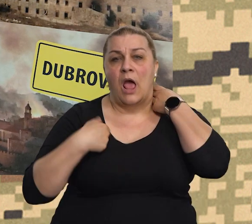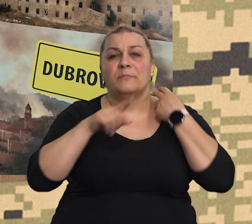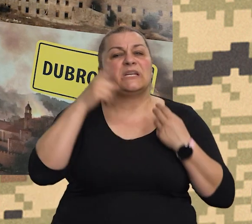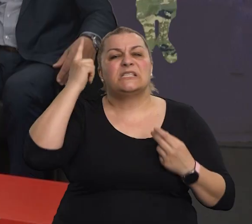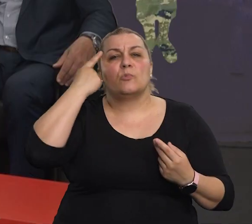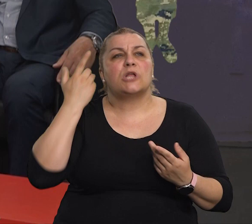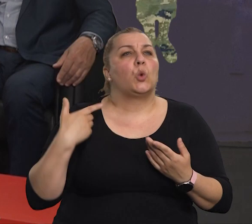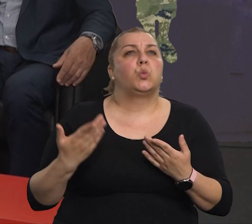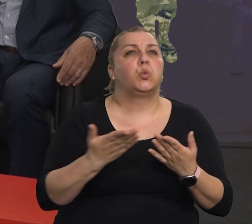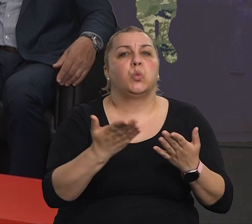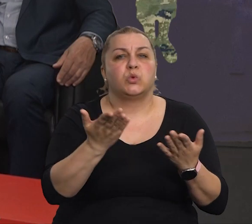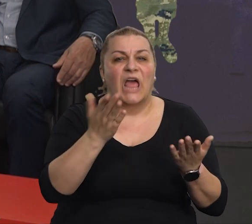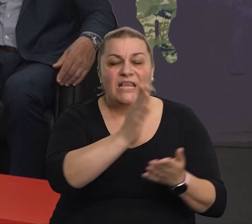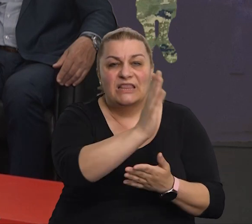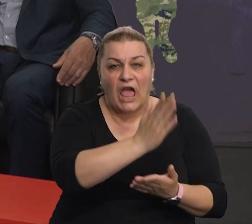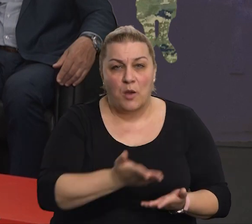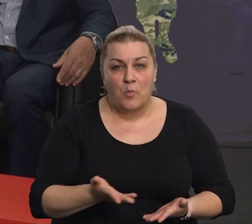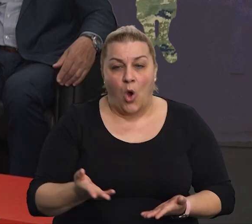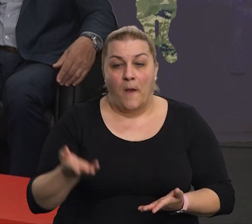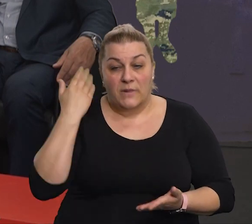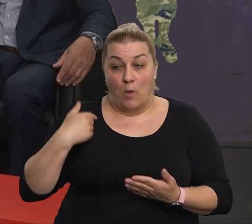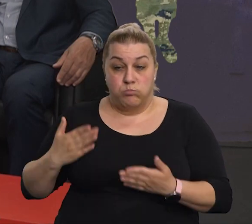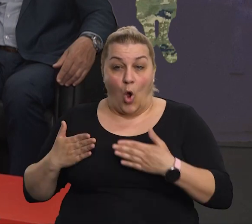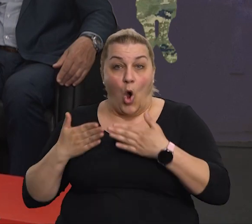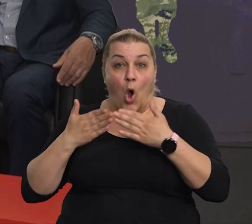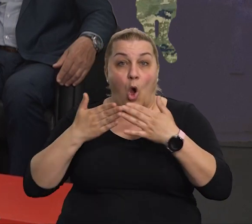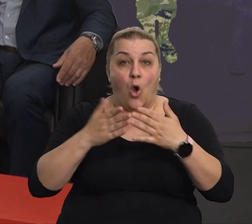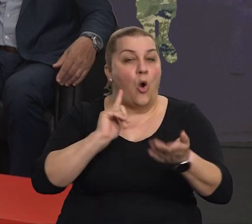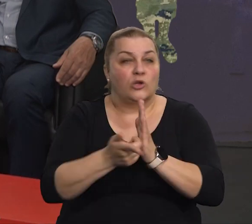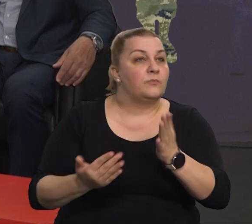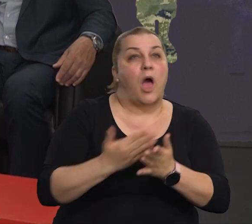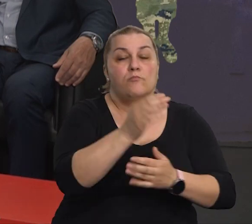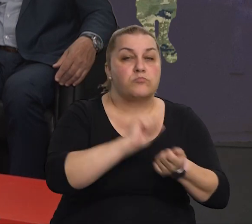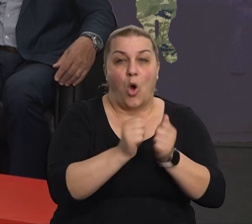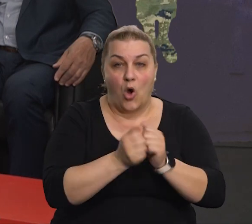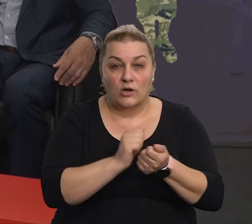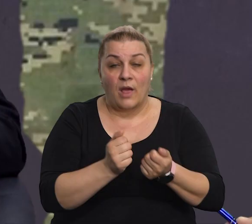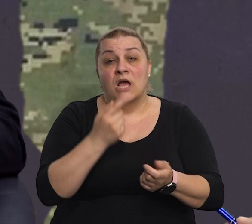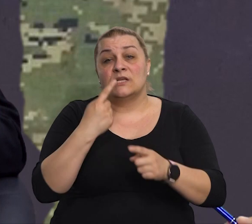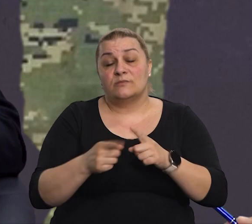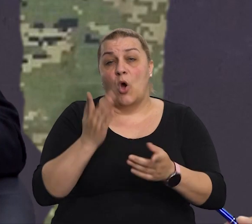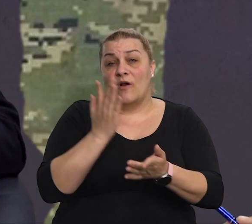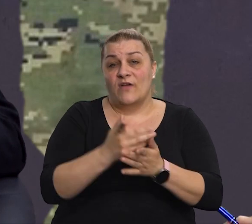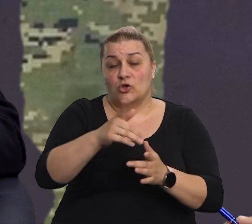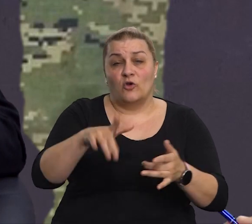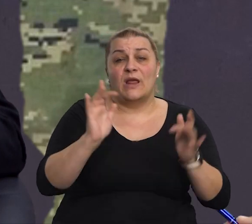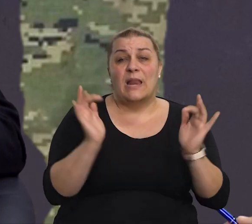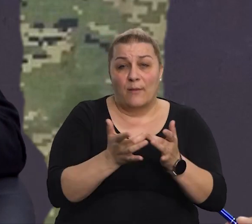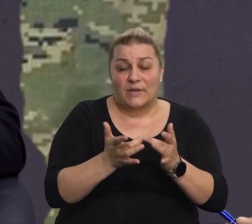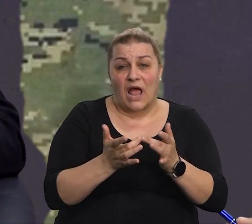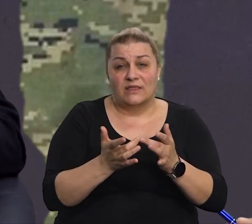Ono kar je, iz pokreta smo krenuli u akcije u borbe, jer je već neprijatelji već debelo